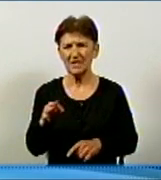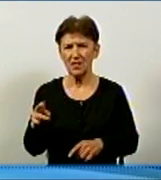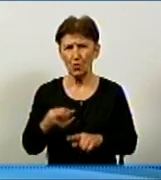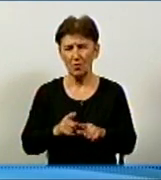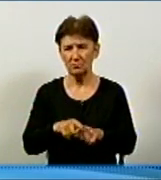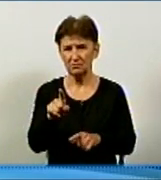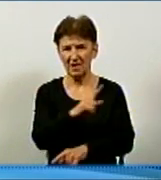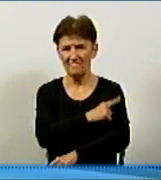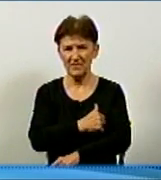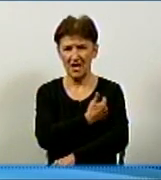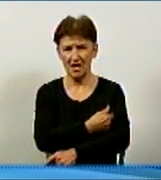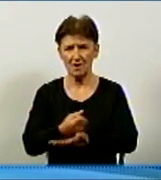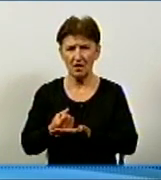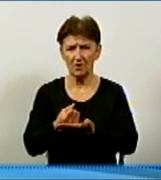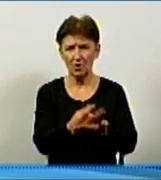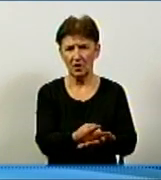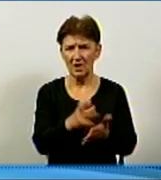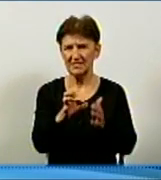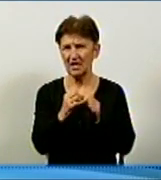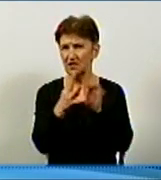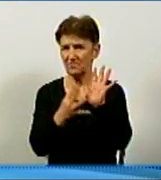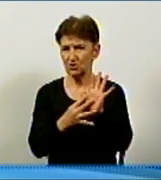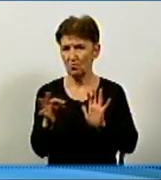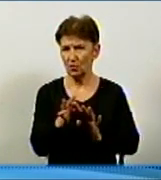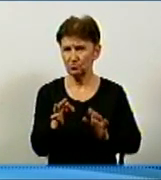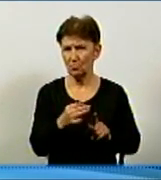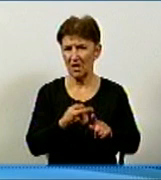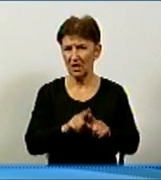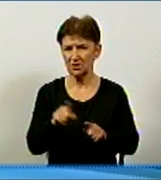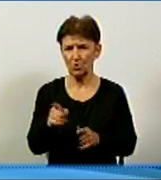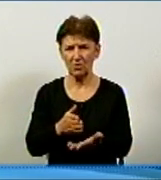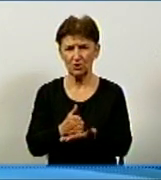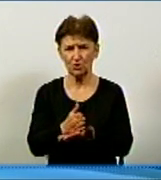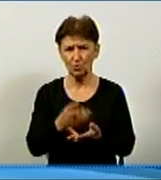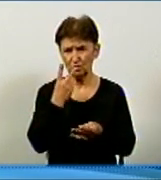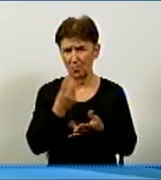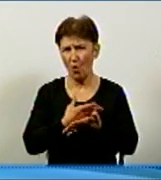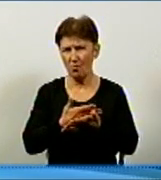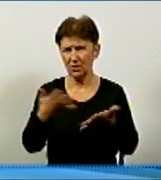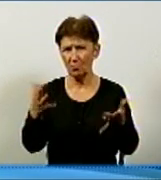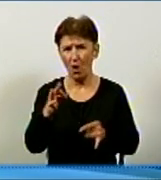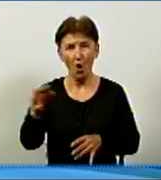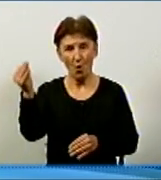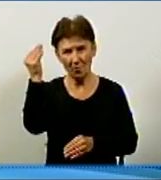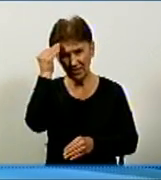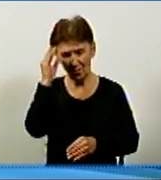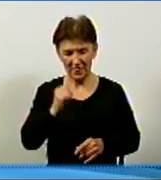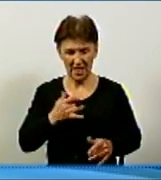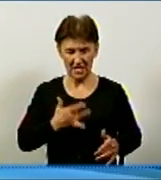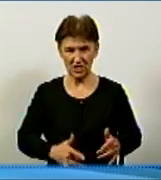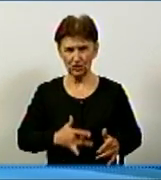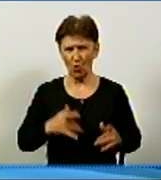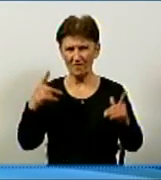лікарню почали звертатися з 19 жовтня. Держпродспоживслужба оприлюднила інформацію про підозру на кишкове отруєння